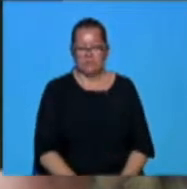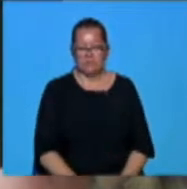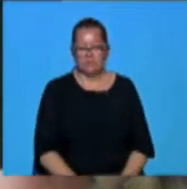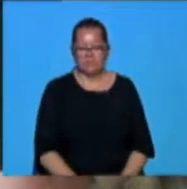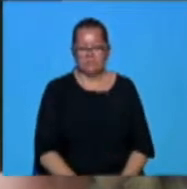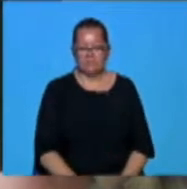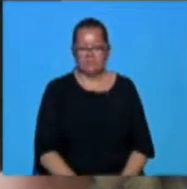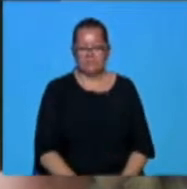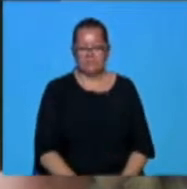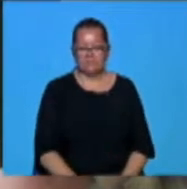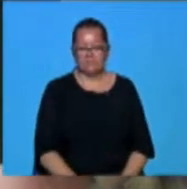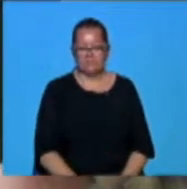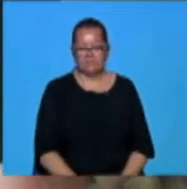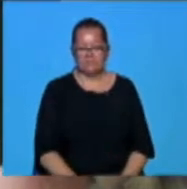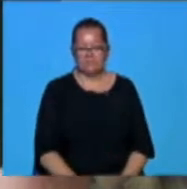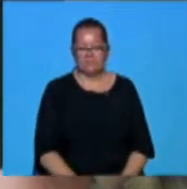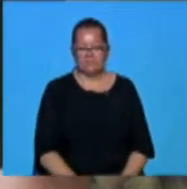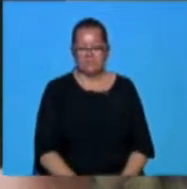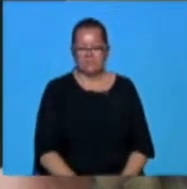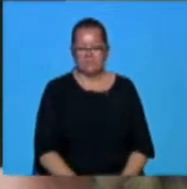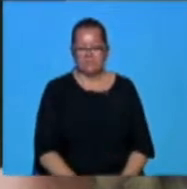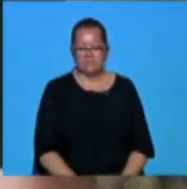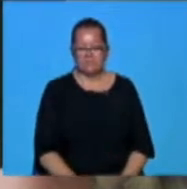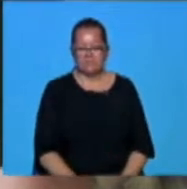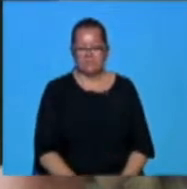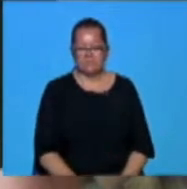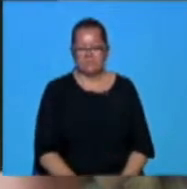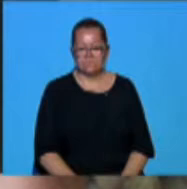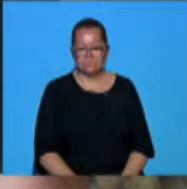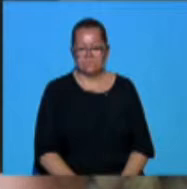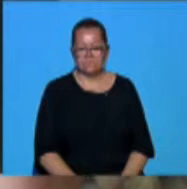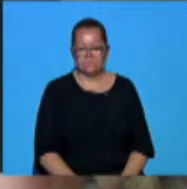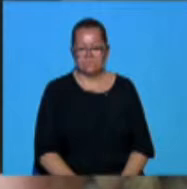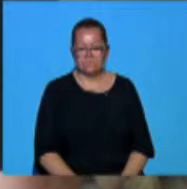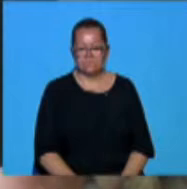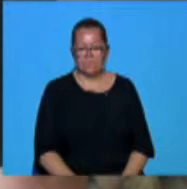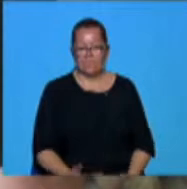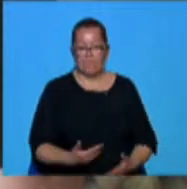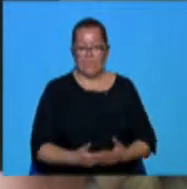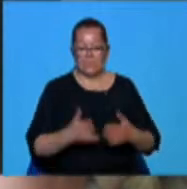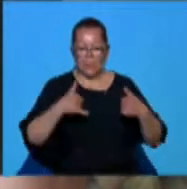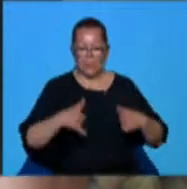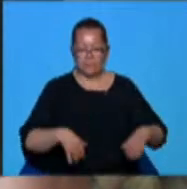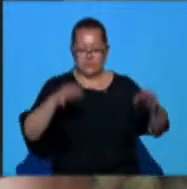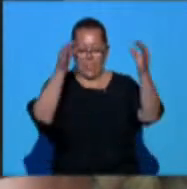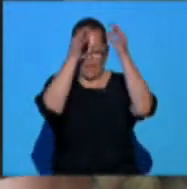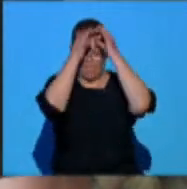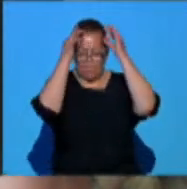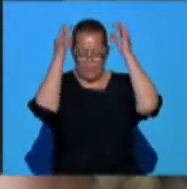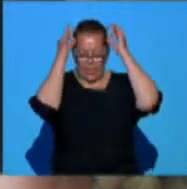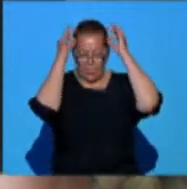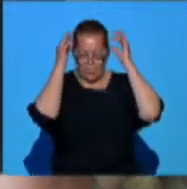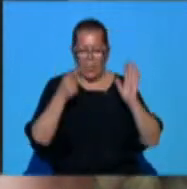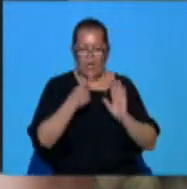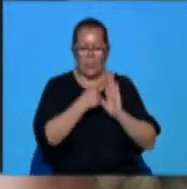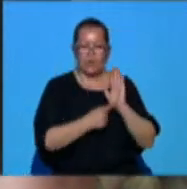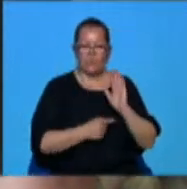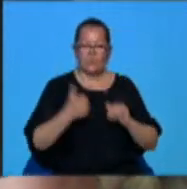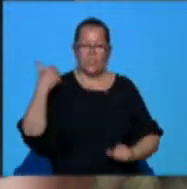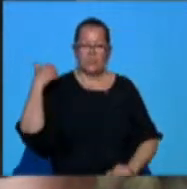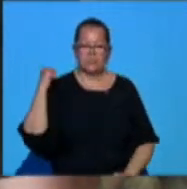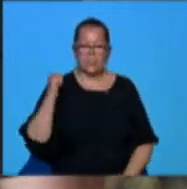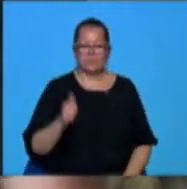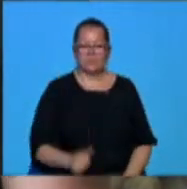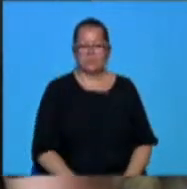în orașul nostru. Faptul că am avut o premieră acum în luna trecută n-a fost